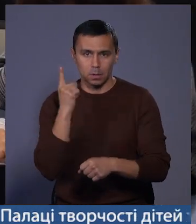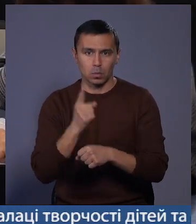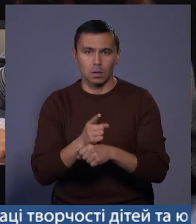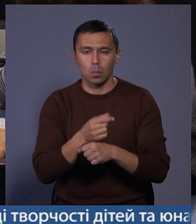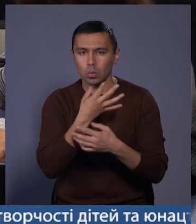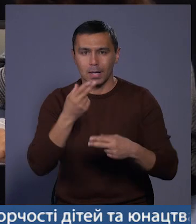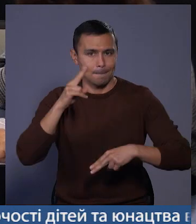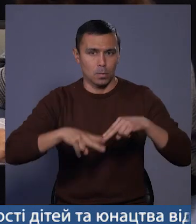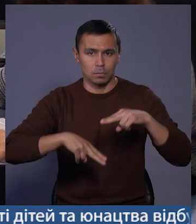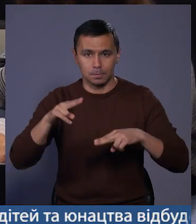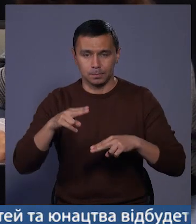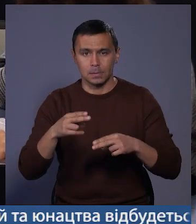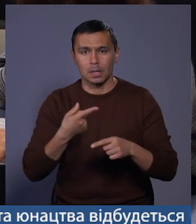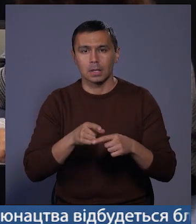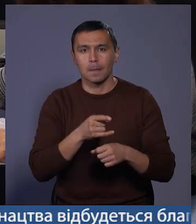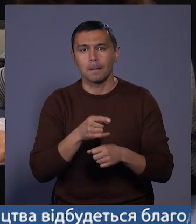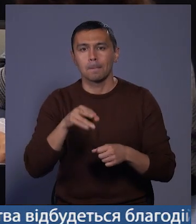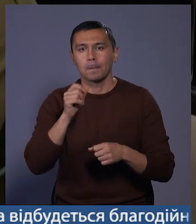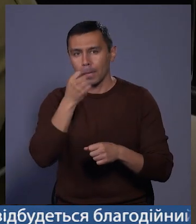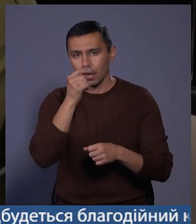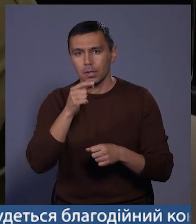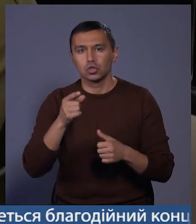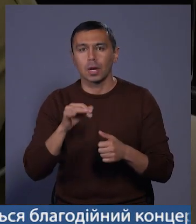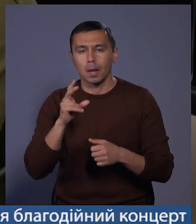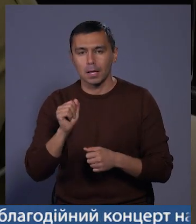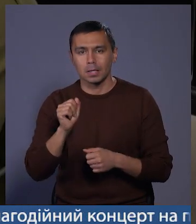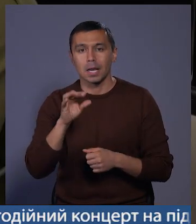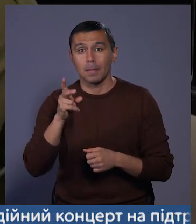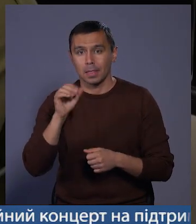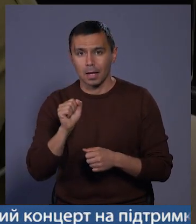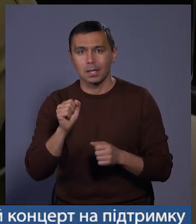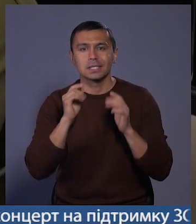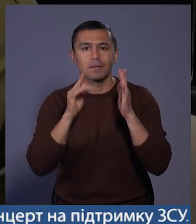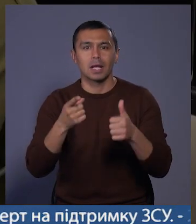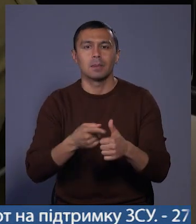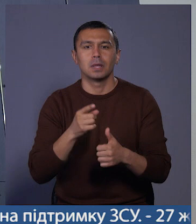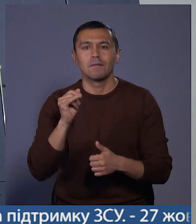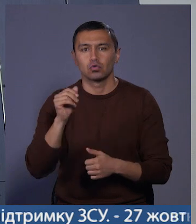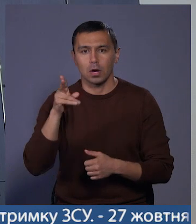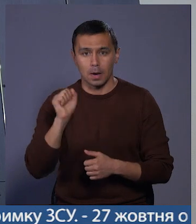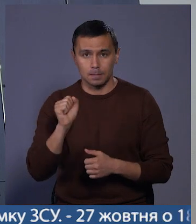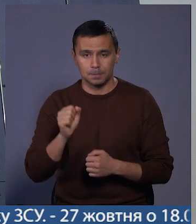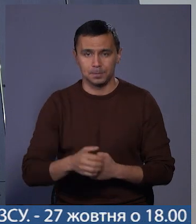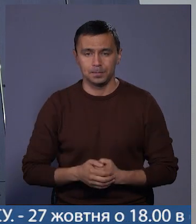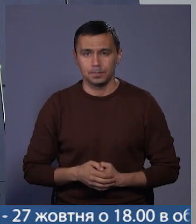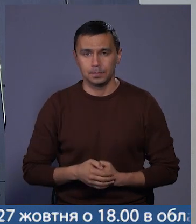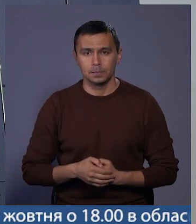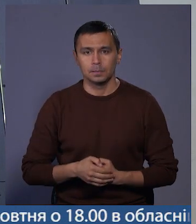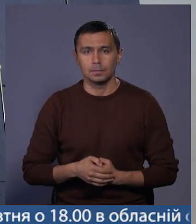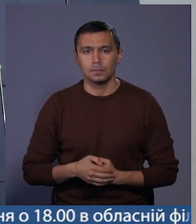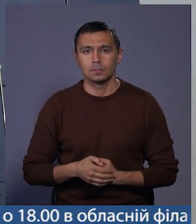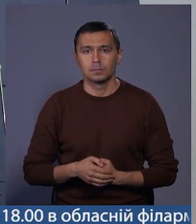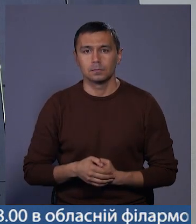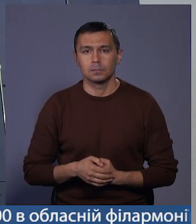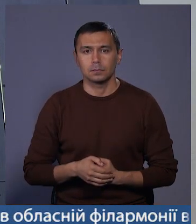будь-яке будівництво. Це парк ім. Чекмана, парк Заріччя, сквер ім. Скрябіна та сквер ім. Івасюка. Ірина Аріон, Юрій Старушкін –